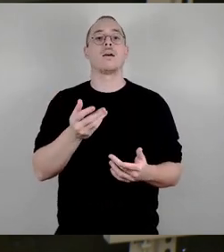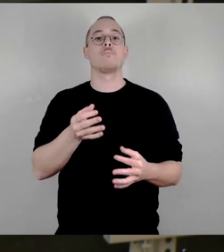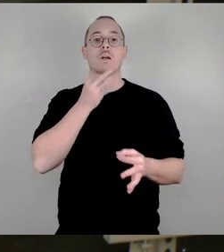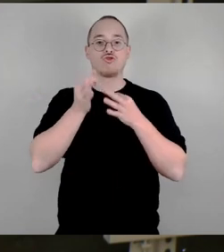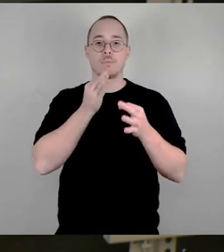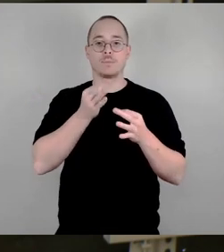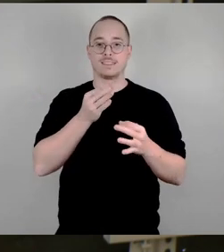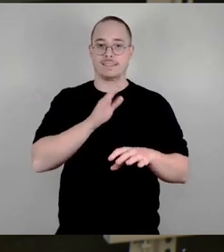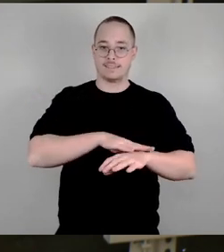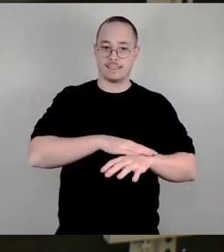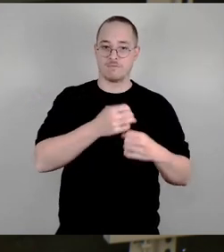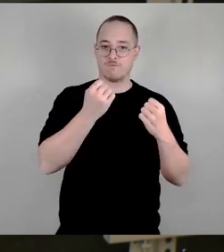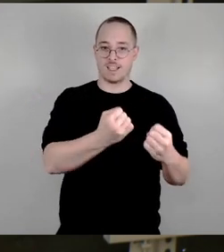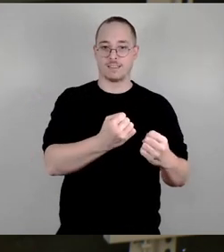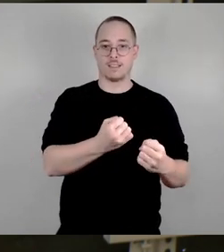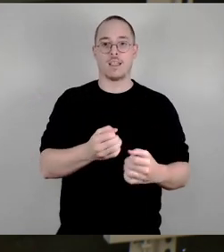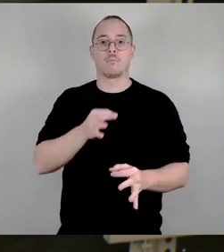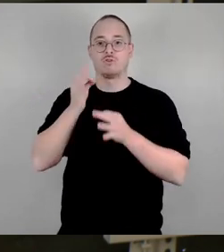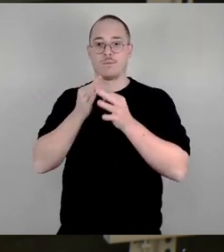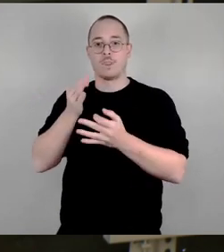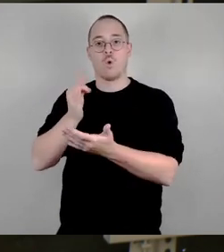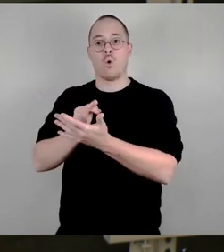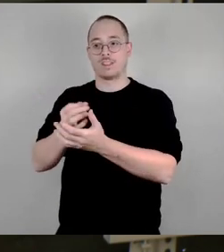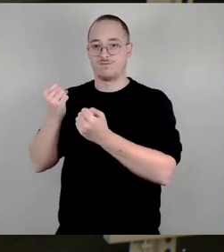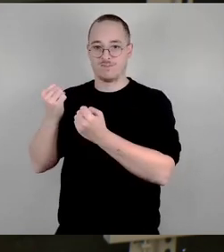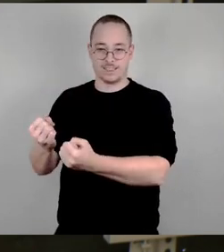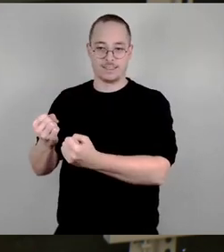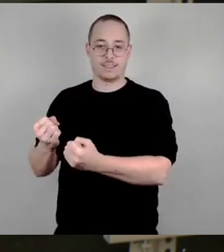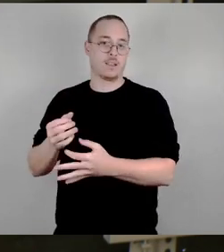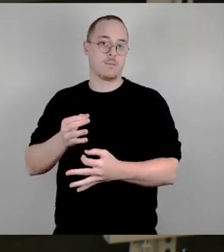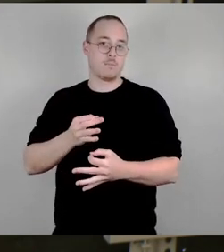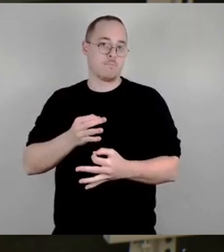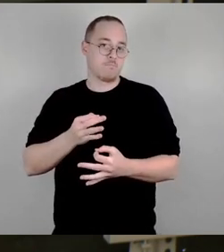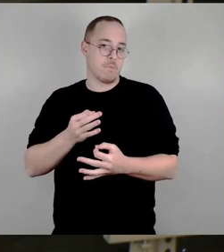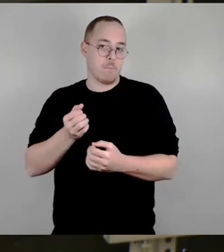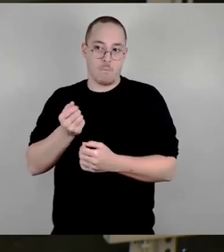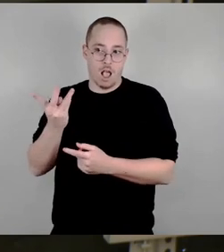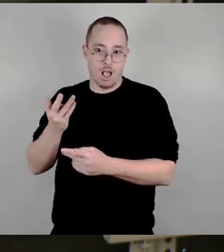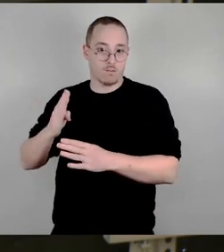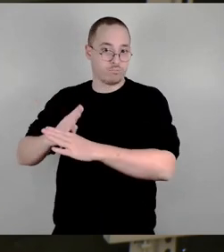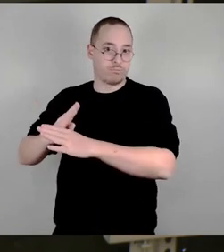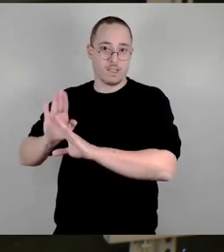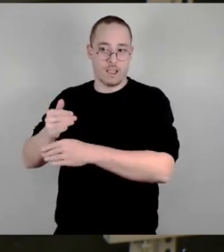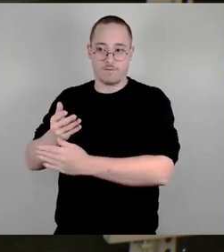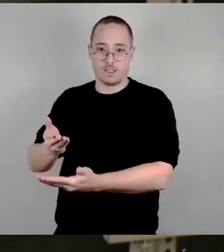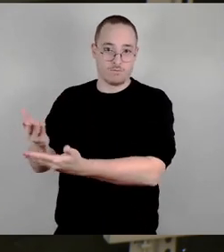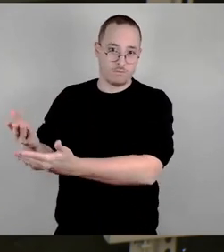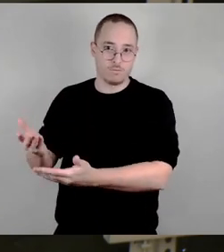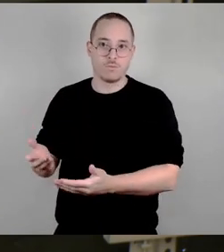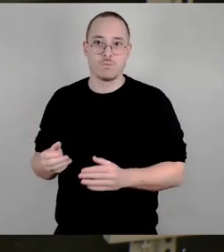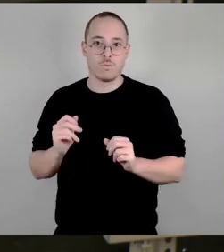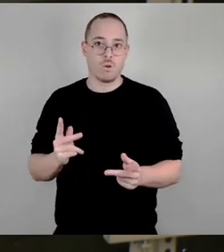Ich bin auch, möchte das sehr unterstützen, dass wir im Präsentation des Kulturausschusses